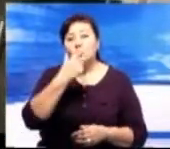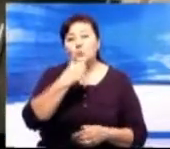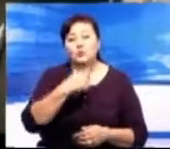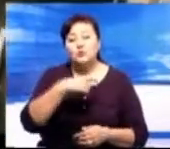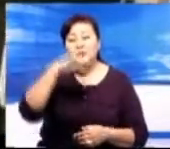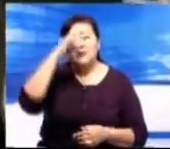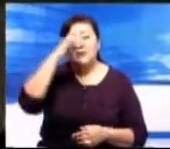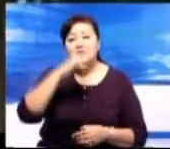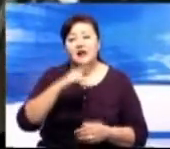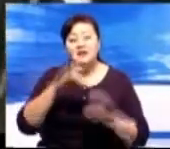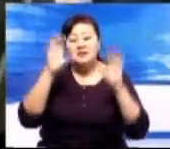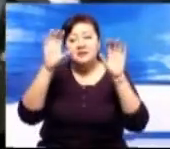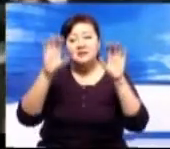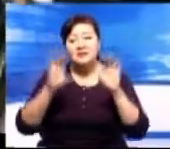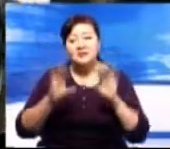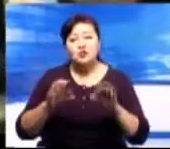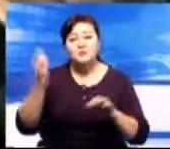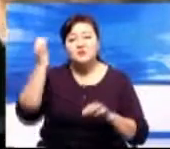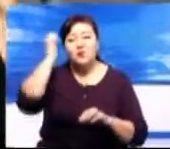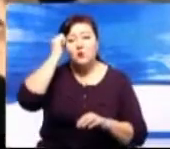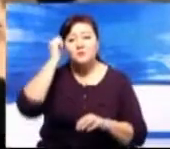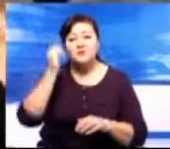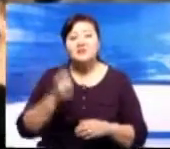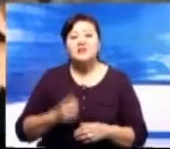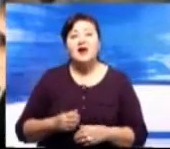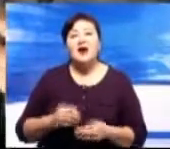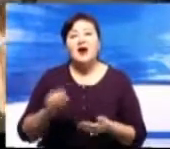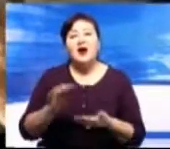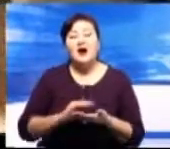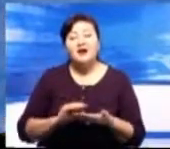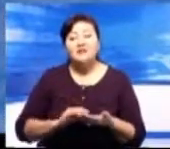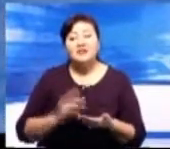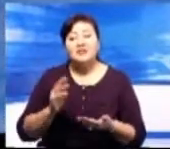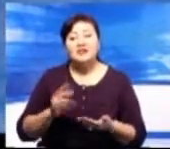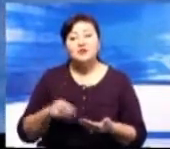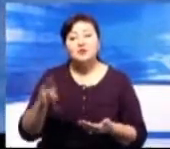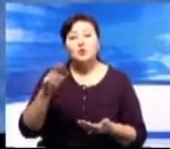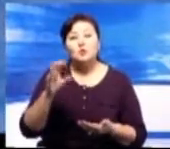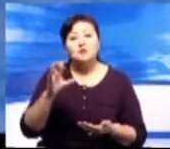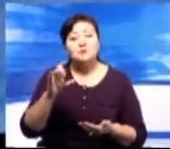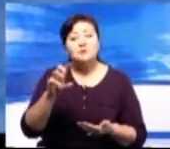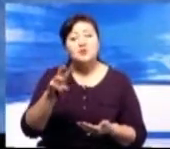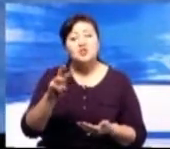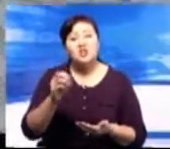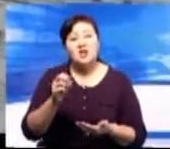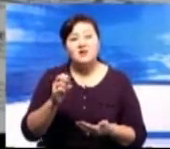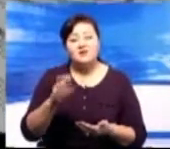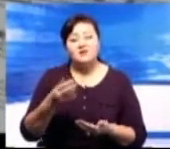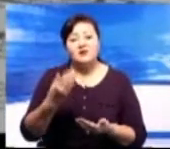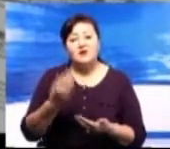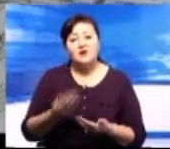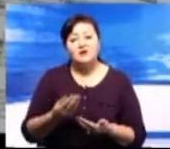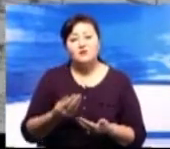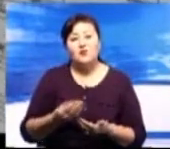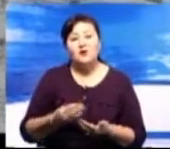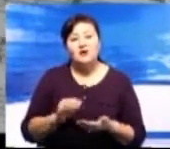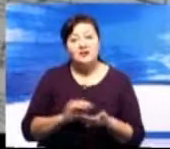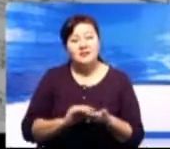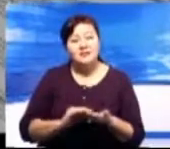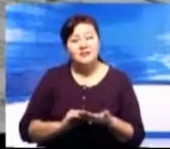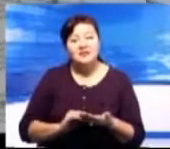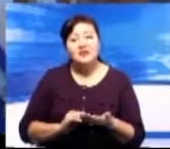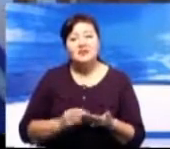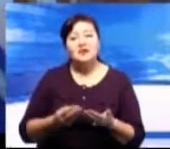презентация второго тома книги «Атсул Мура», автором которой также является Кадыр Досымжанов. В данную партитуру вошли его избранные